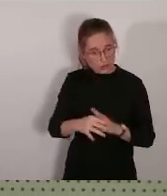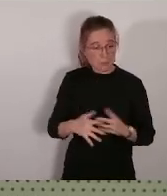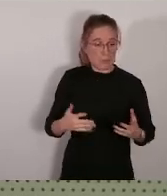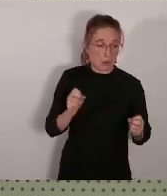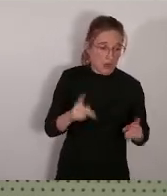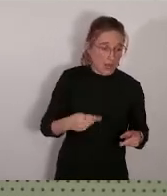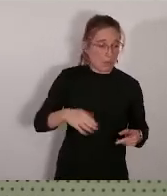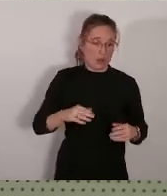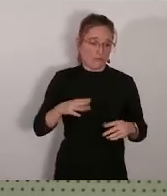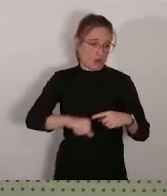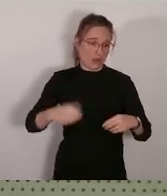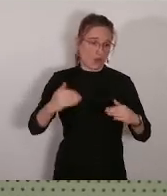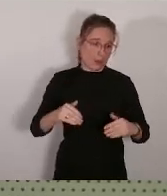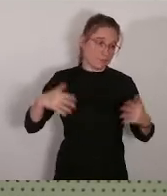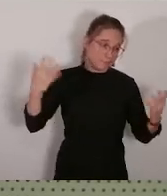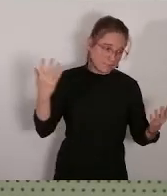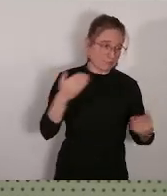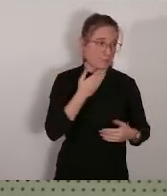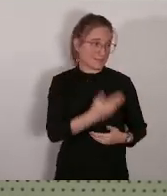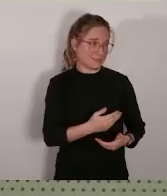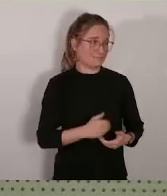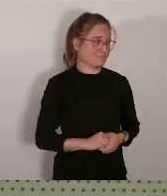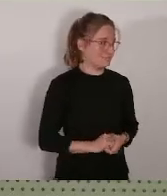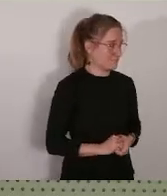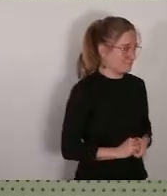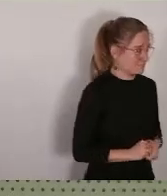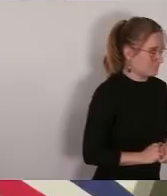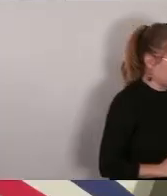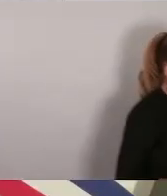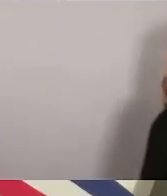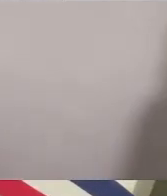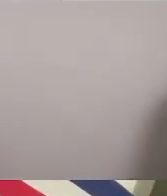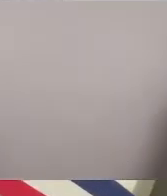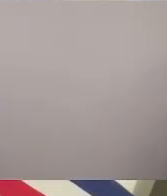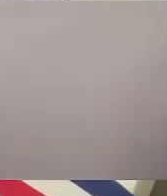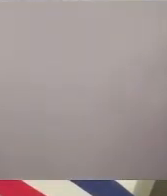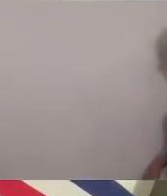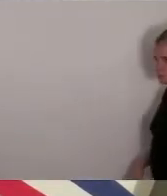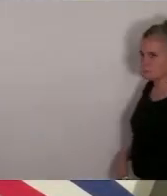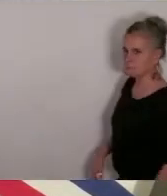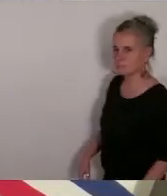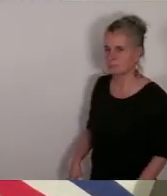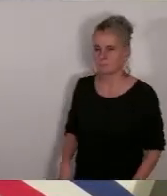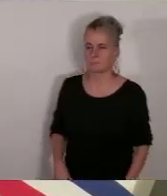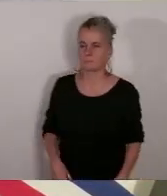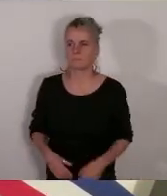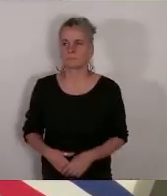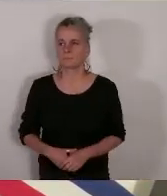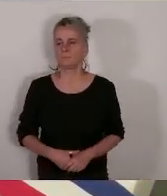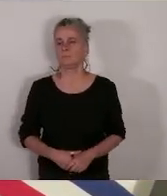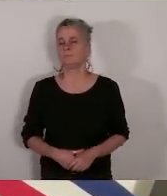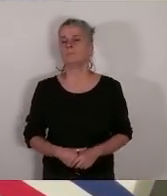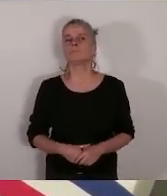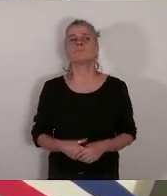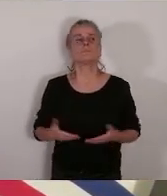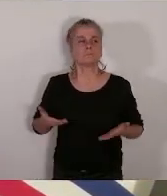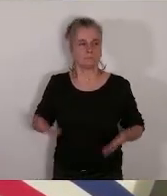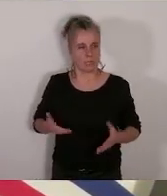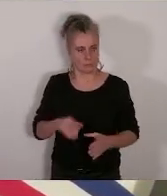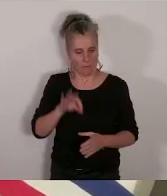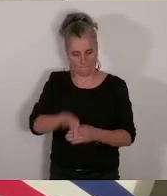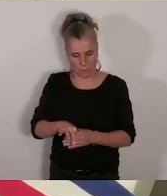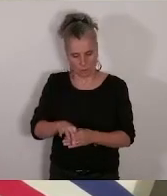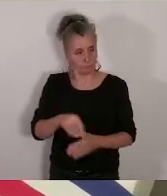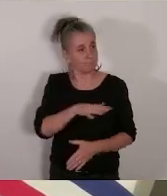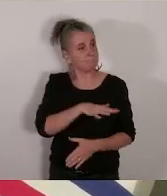plus parce que si on en est arrivé là c'est pas de notre faute d'accord je passe au vote donc y a-t-il des